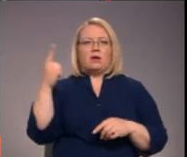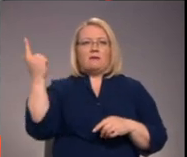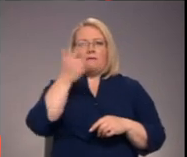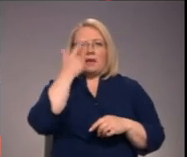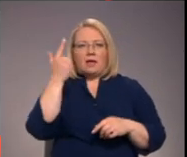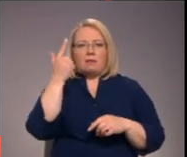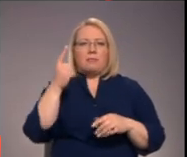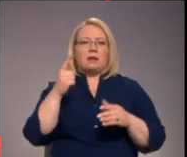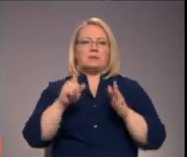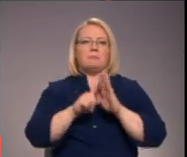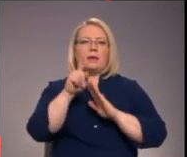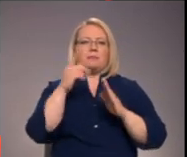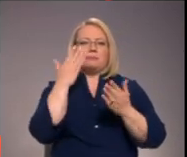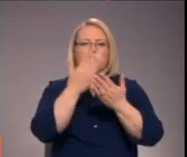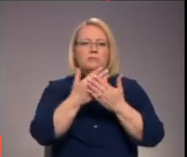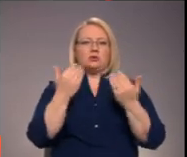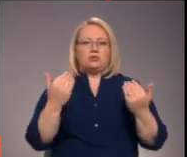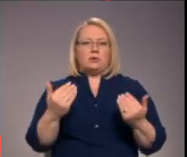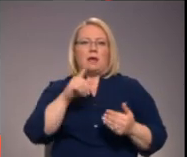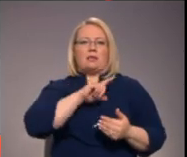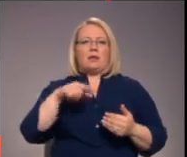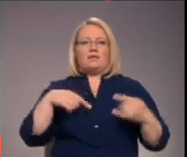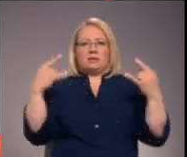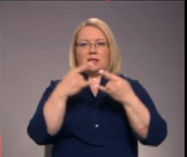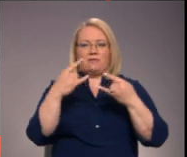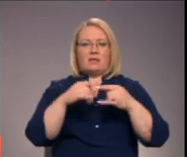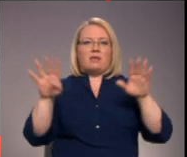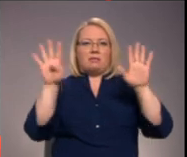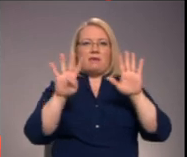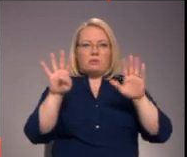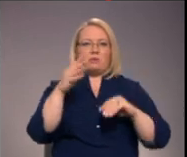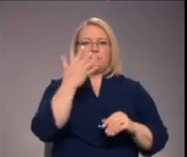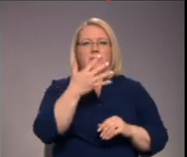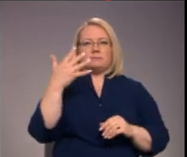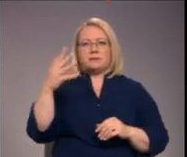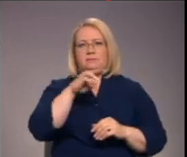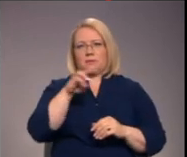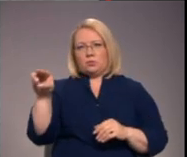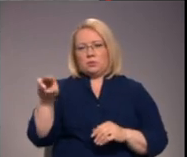Latvijas televīzijas ētrā 21.55 minūtēs.